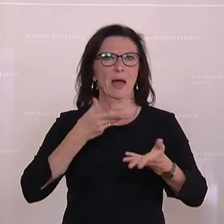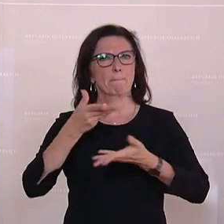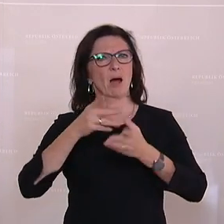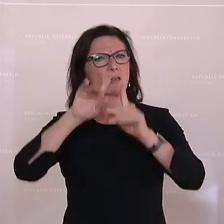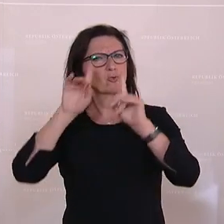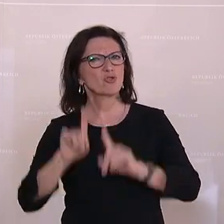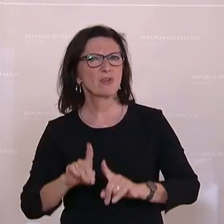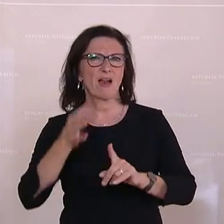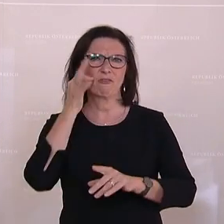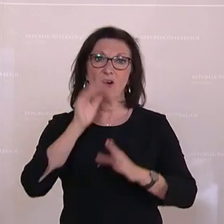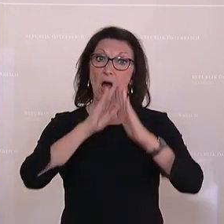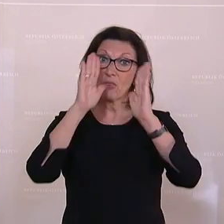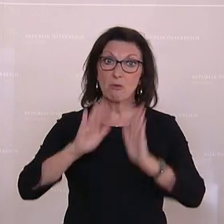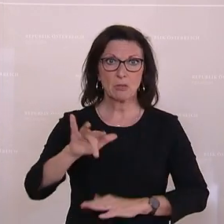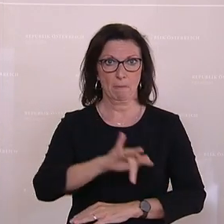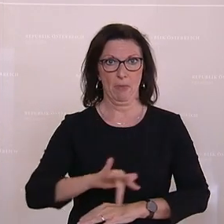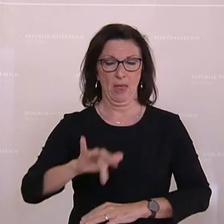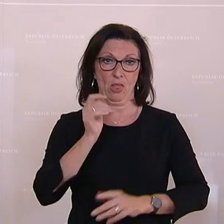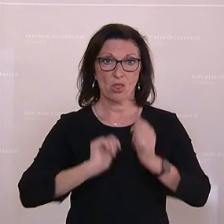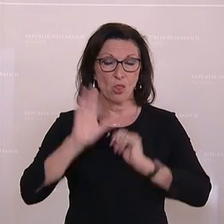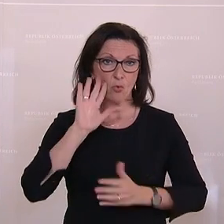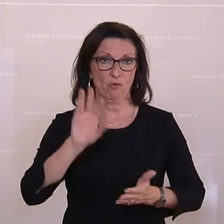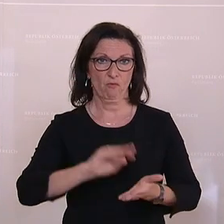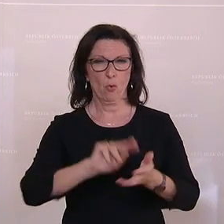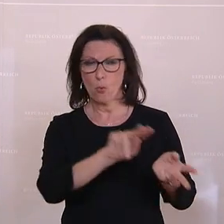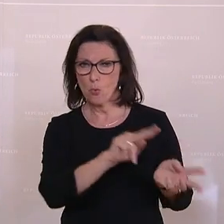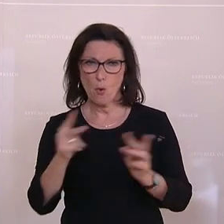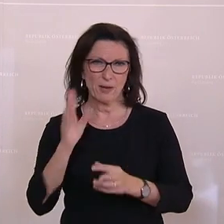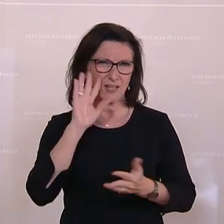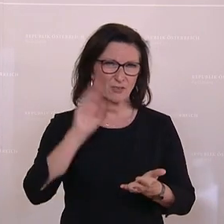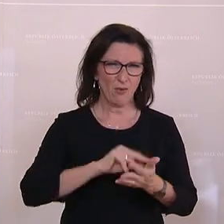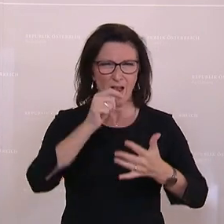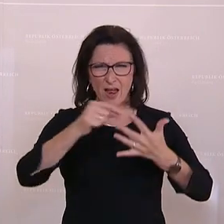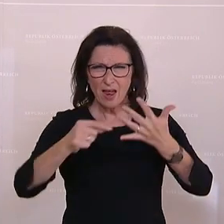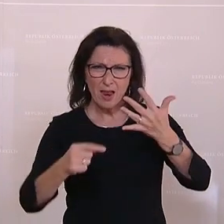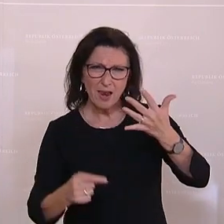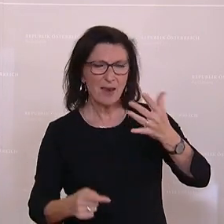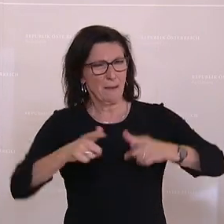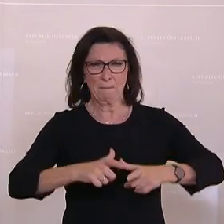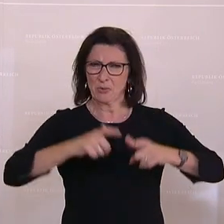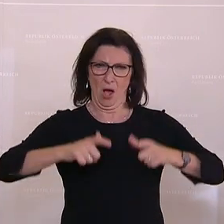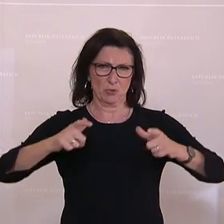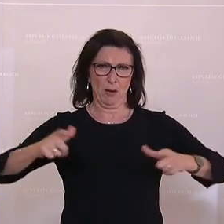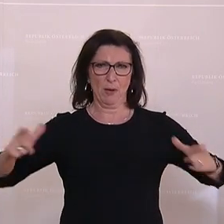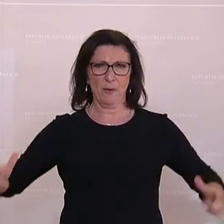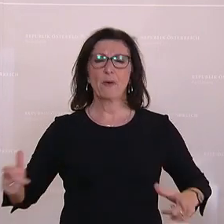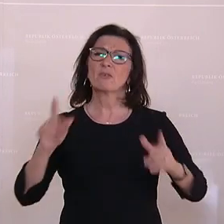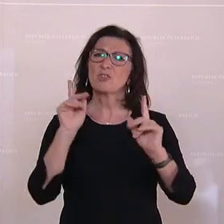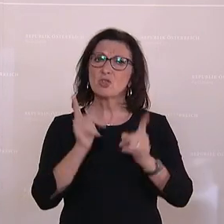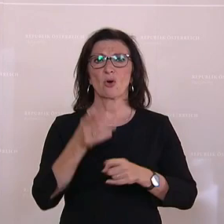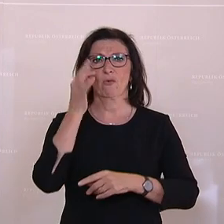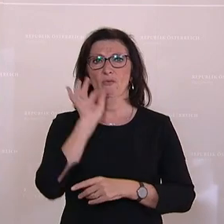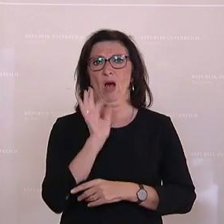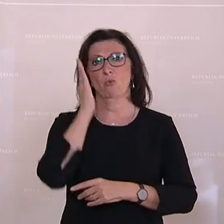Frauenhausplätze, Notwohnungen, Übergangswohnungen, all das muss ausgebaut werden, um den Frauen